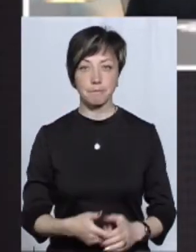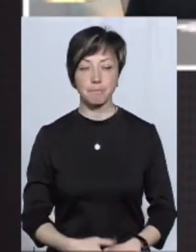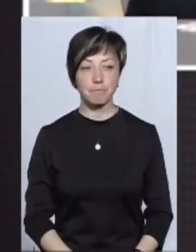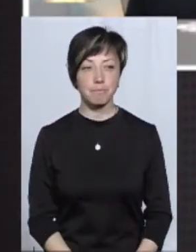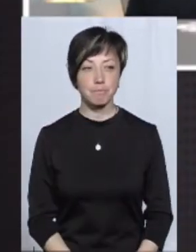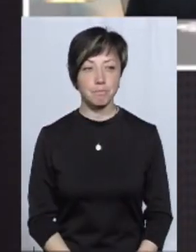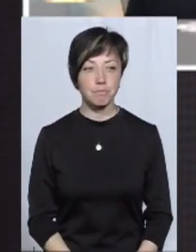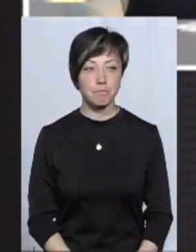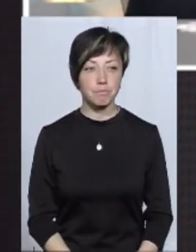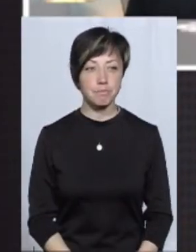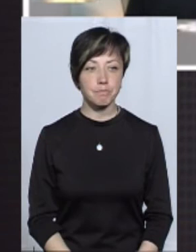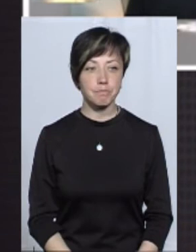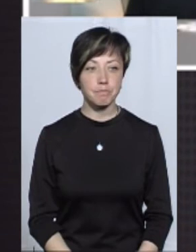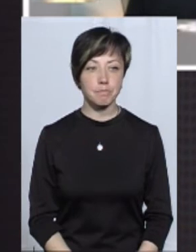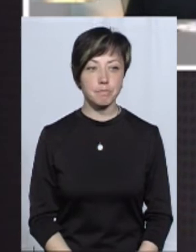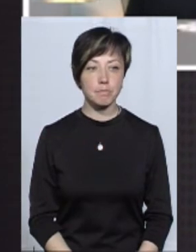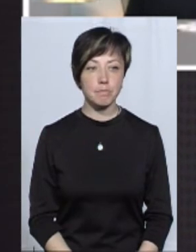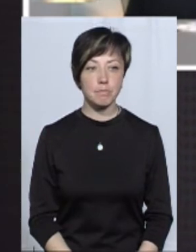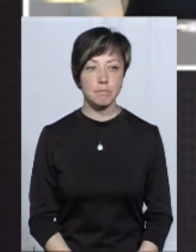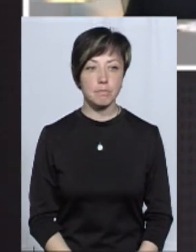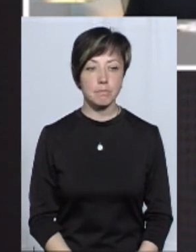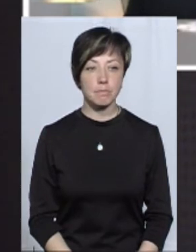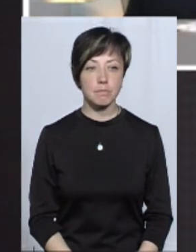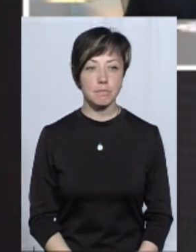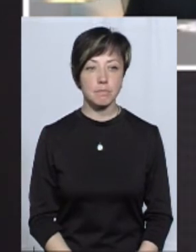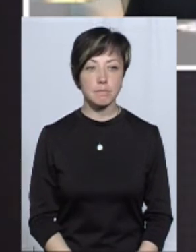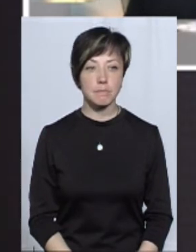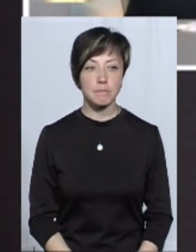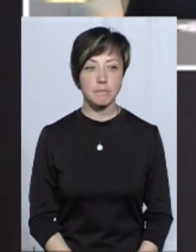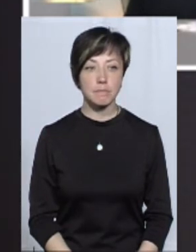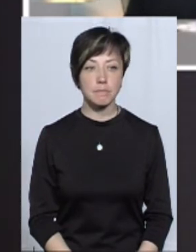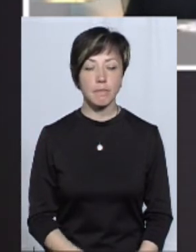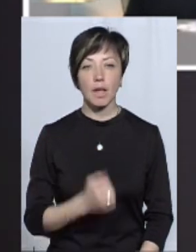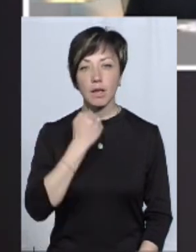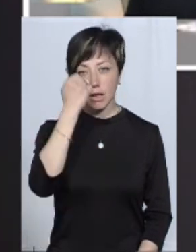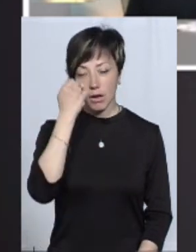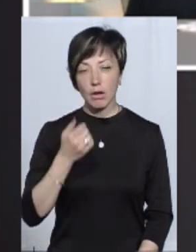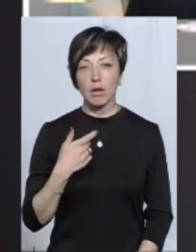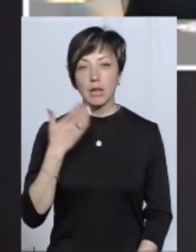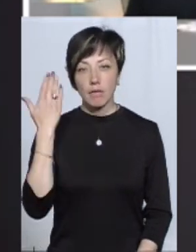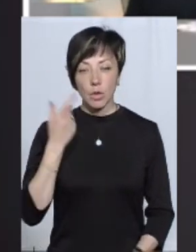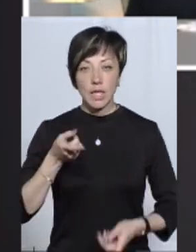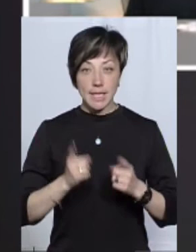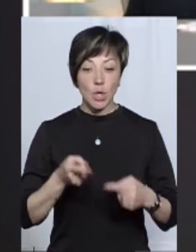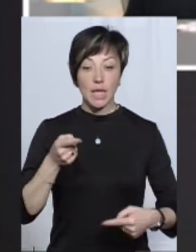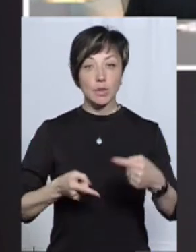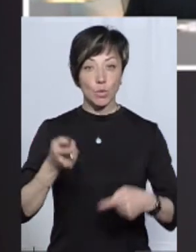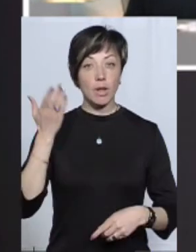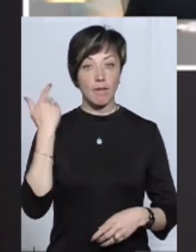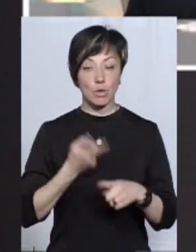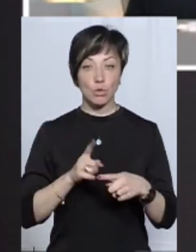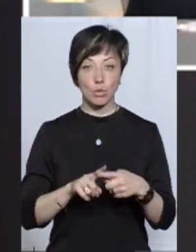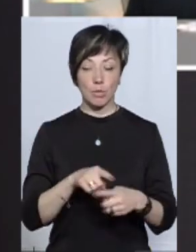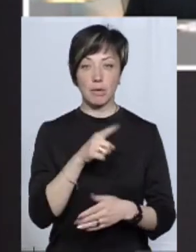Наталя, дякую за запитання. Ну, дійсно, ми дискутуємо давно з цього приводу. Зрозуміло, тобто